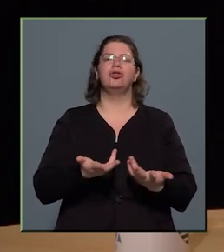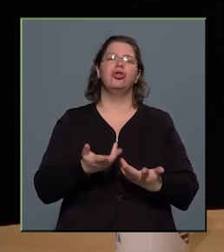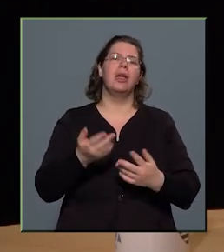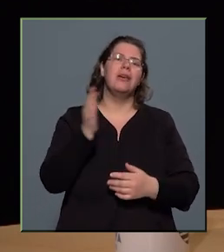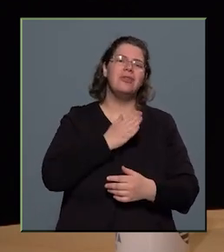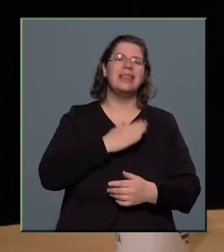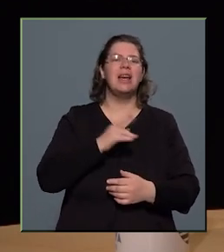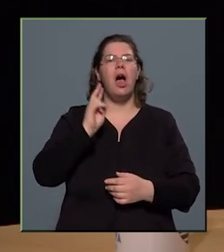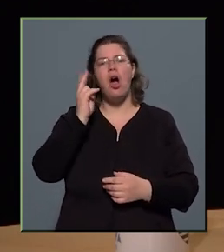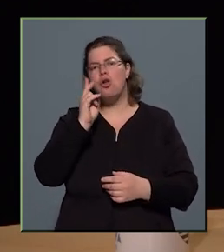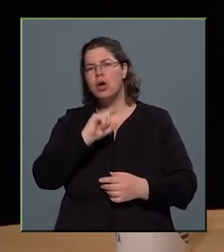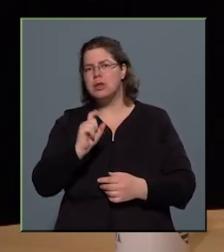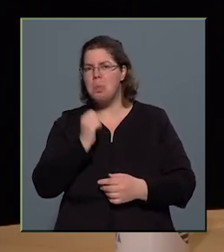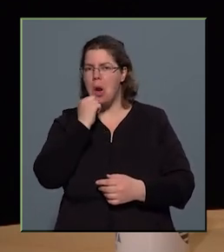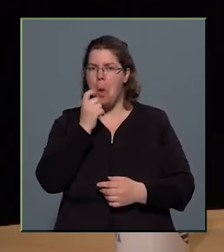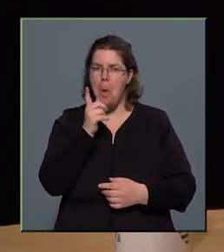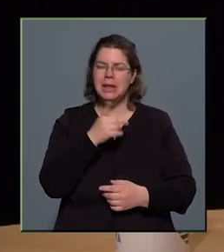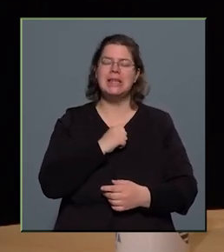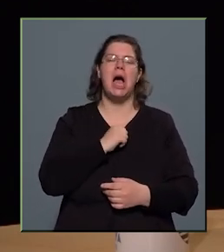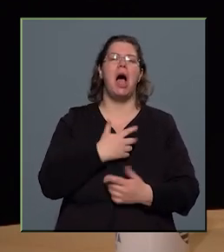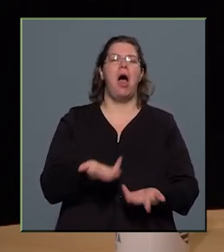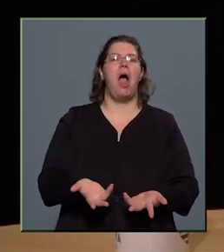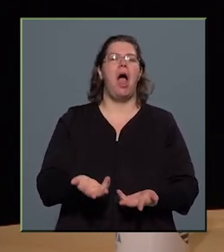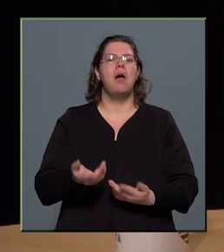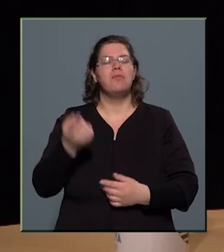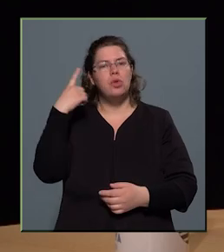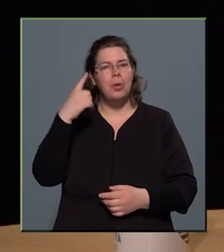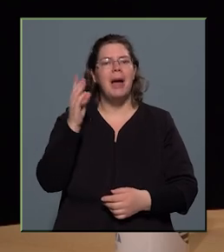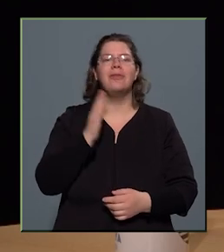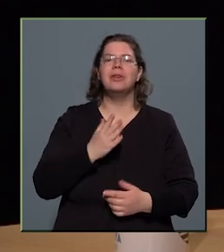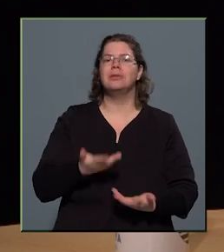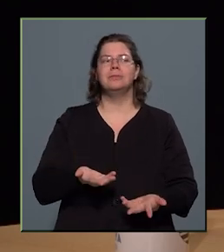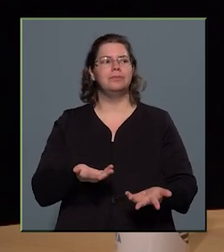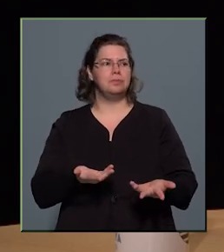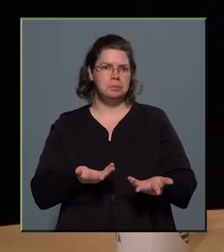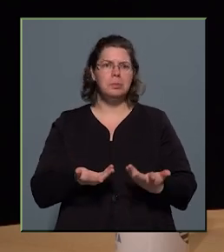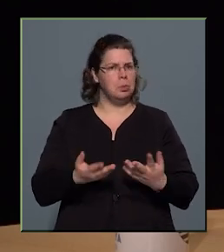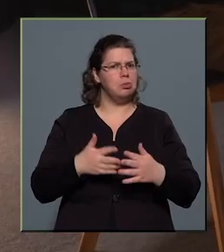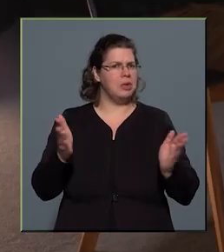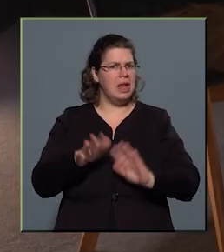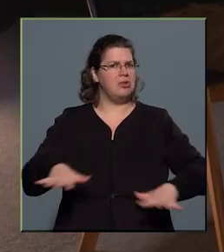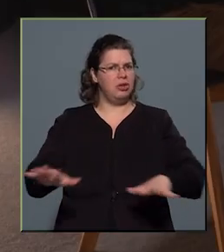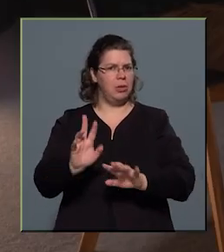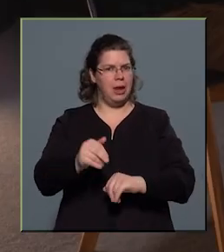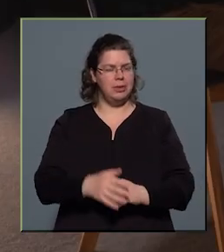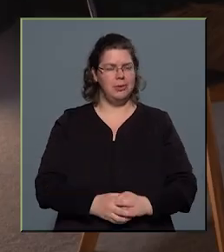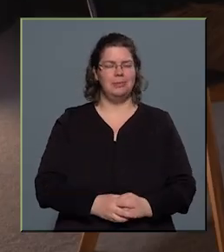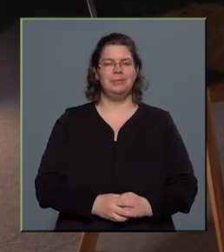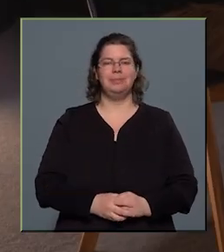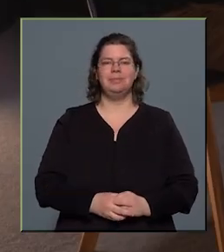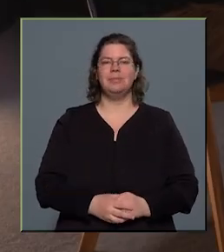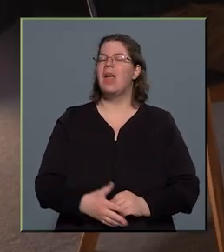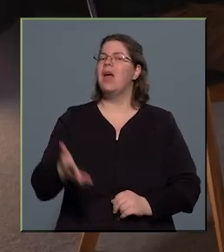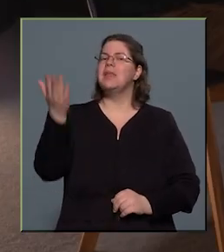kozmológia, tudomány, filozófia, szóval elég széles területről. Az